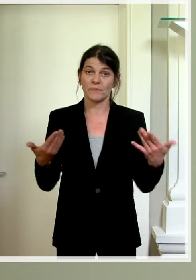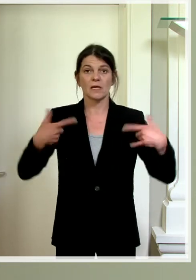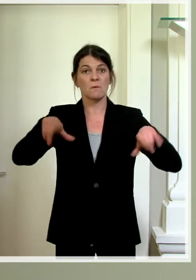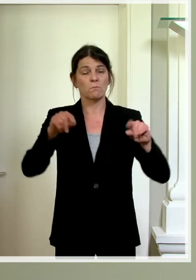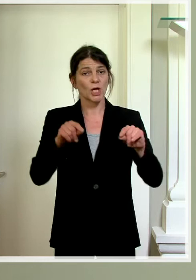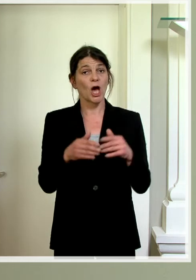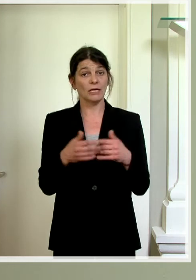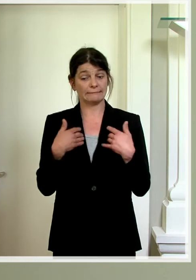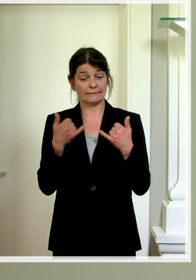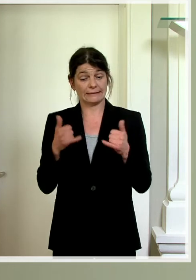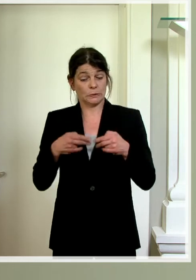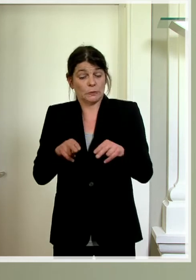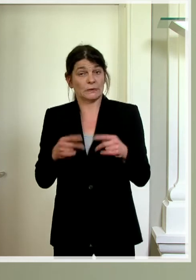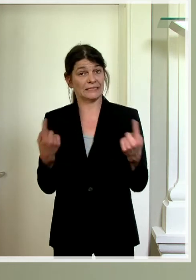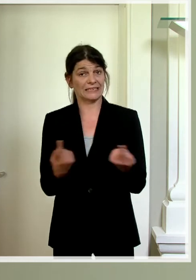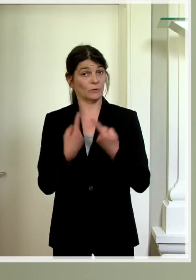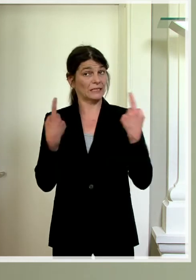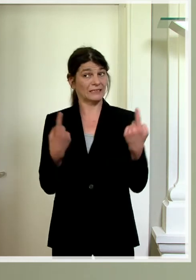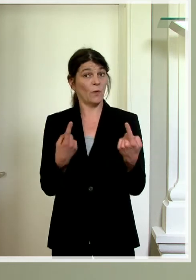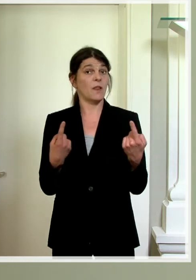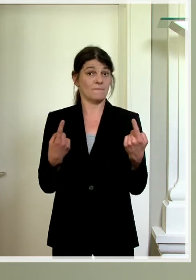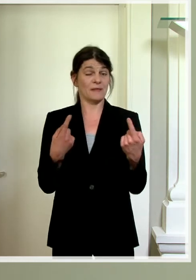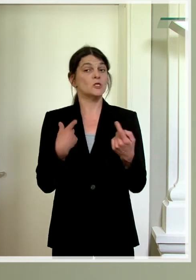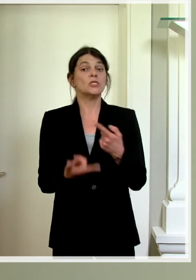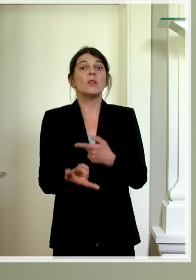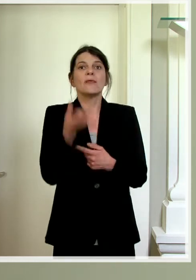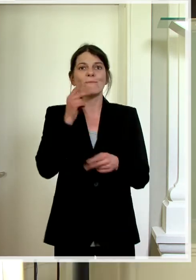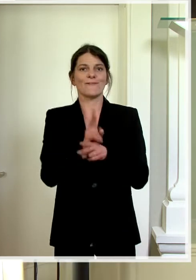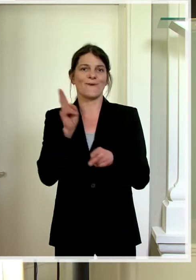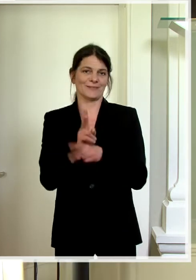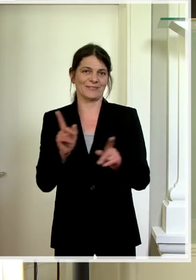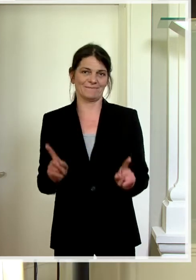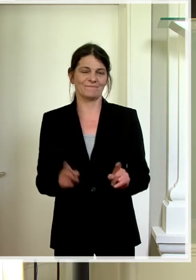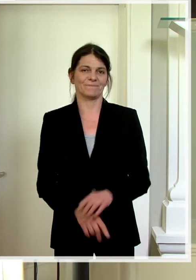begeben uns in einen Zustand, in dem wir doppelt wachsam sein müssen.